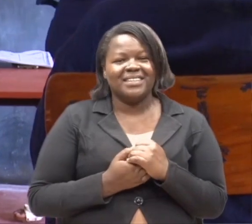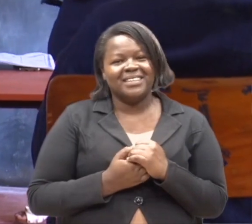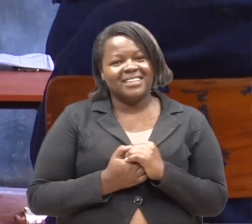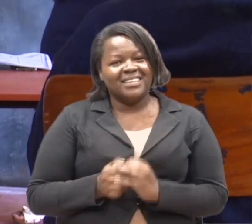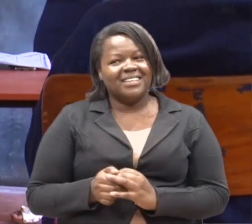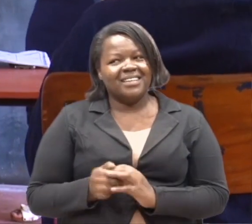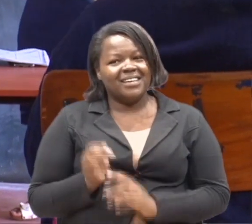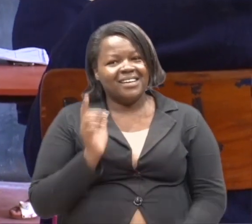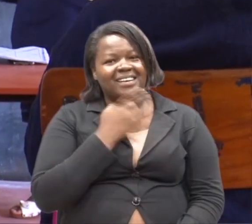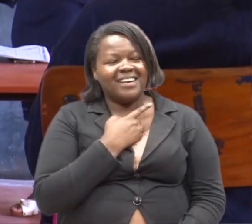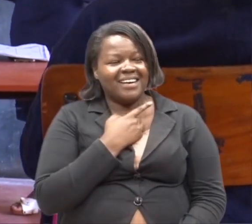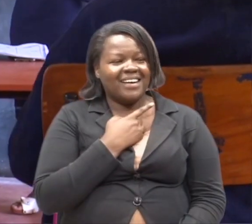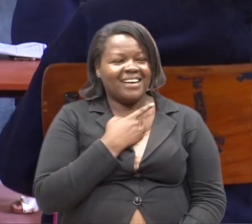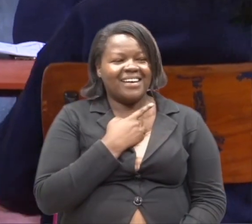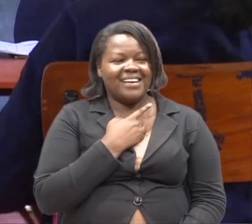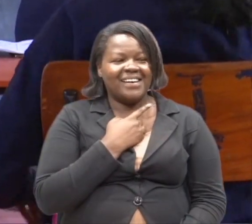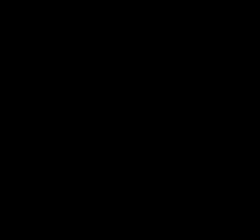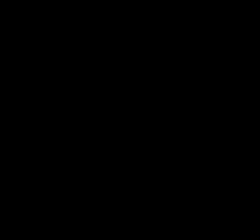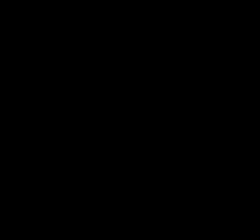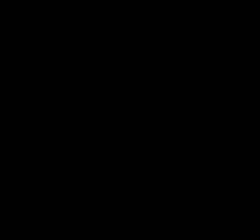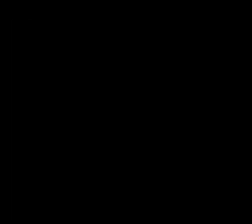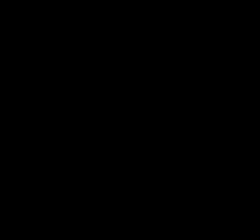Thank you. It's...